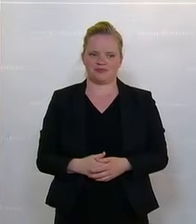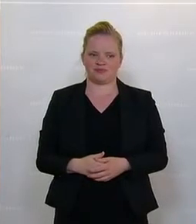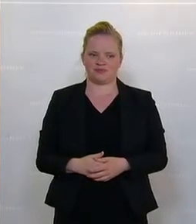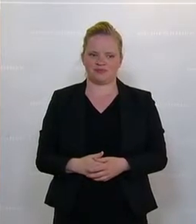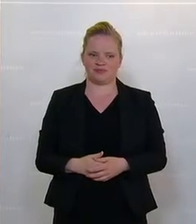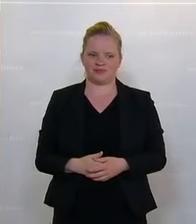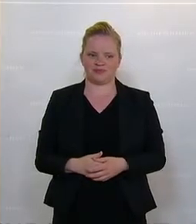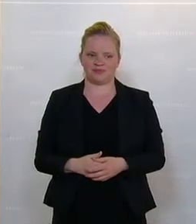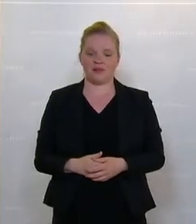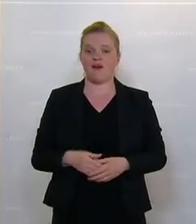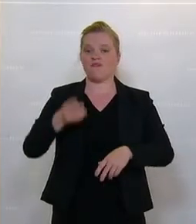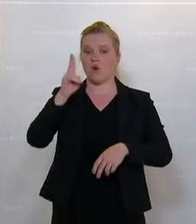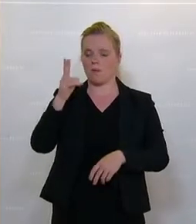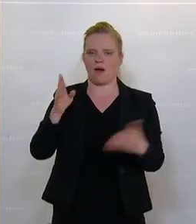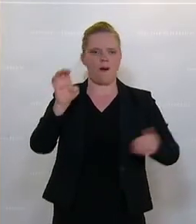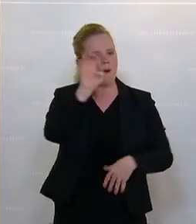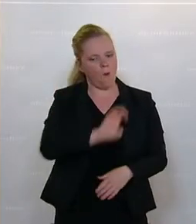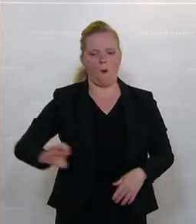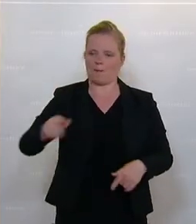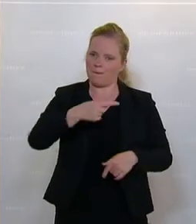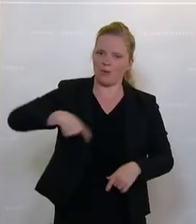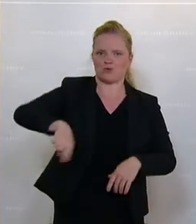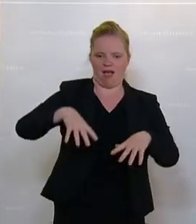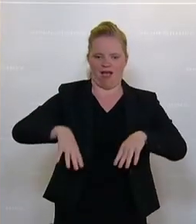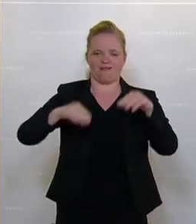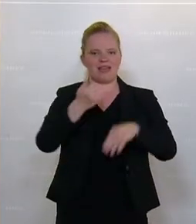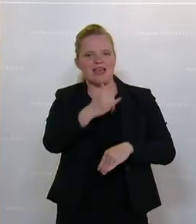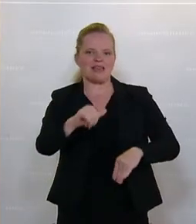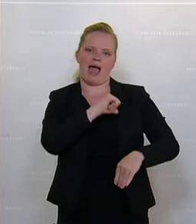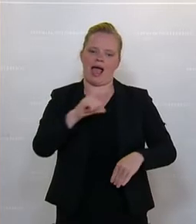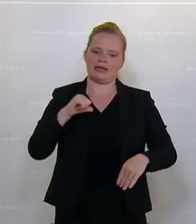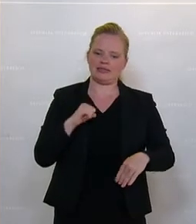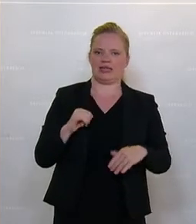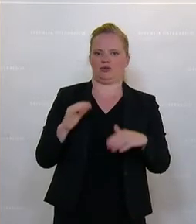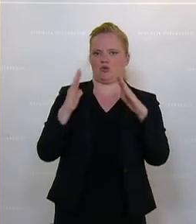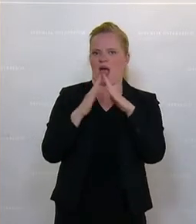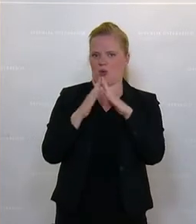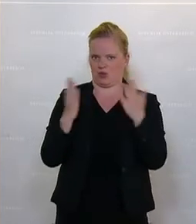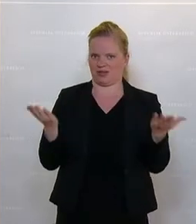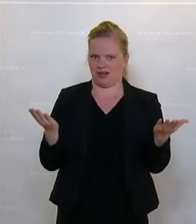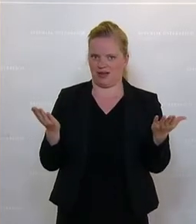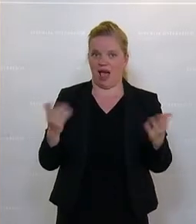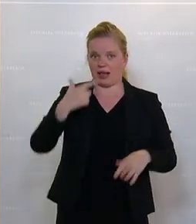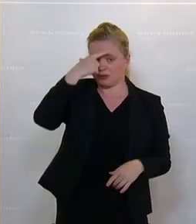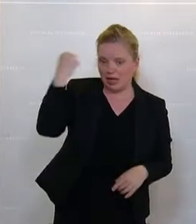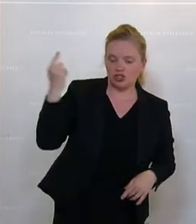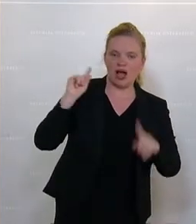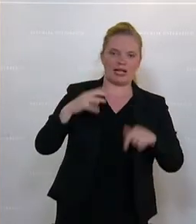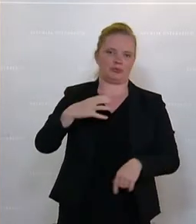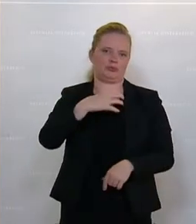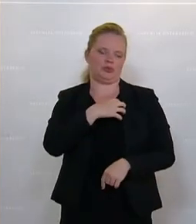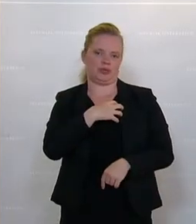Warum? Weil Europa bei uns beginnt, bei jedem Einzelnen von Ihnen zu Hause, als Mensch, als Bürger.